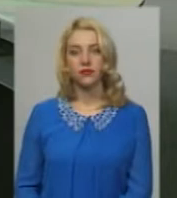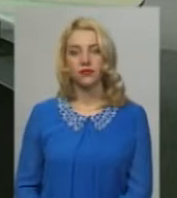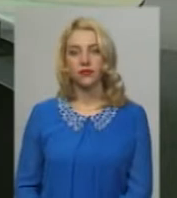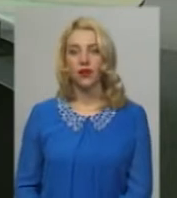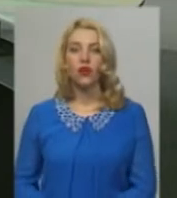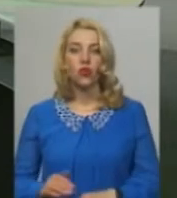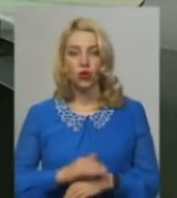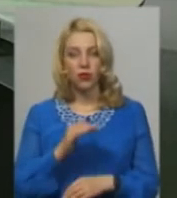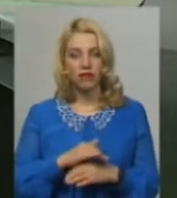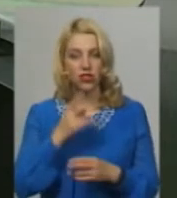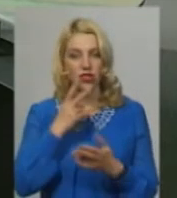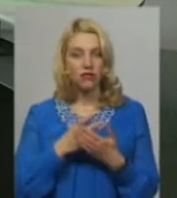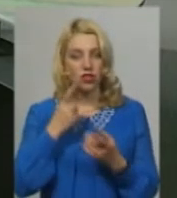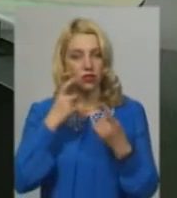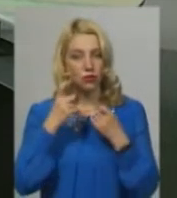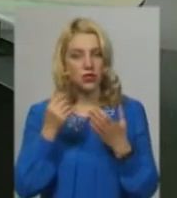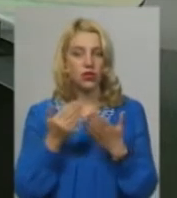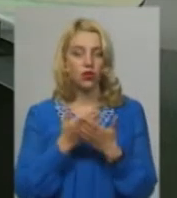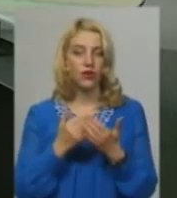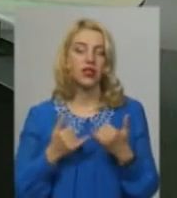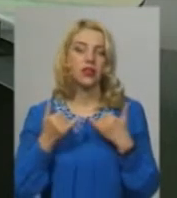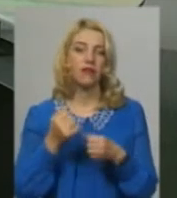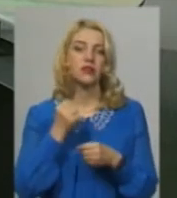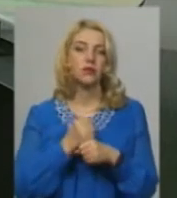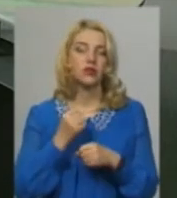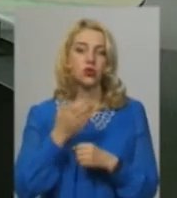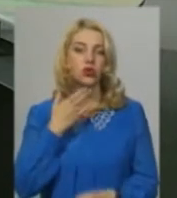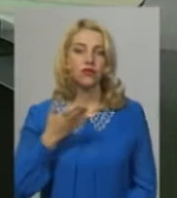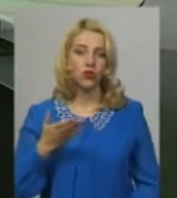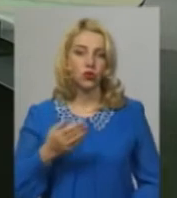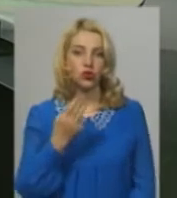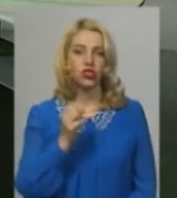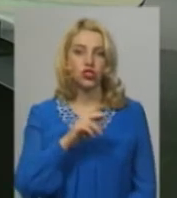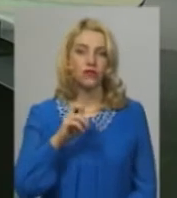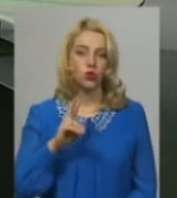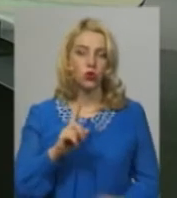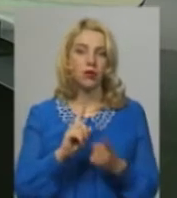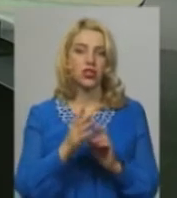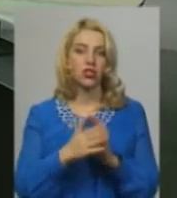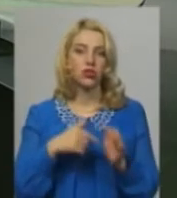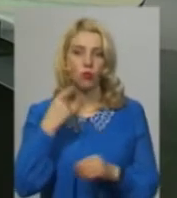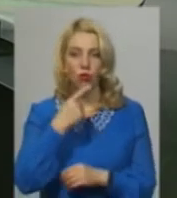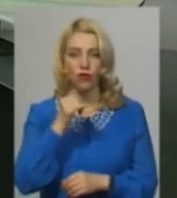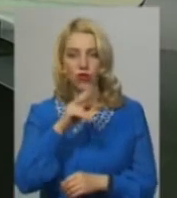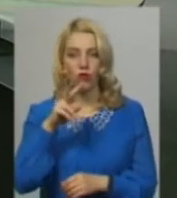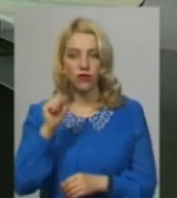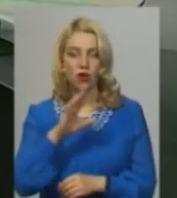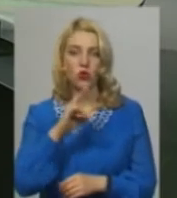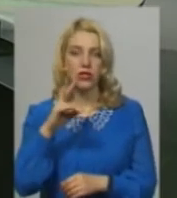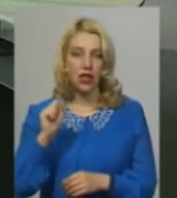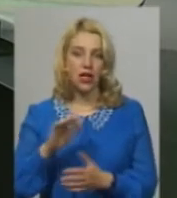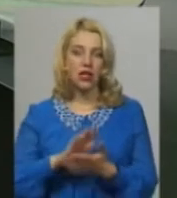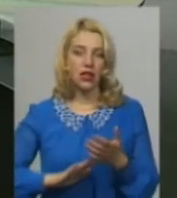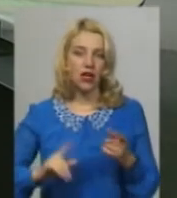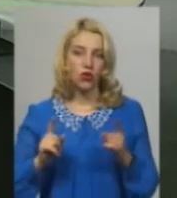Доброго вечора, ви дивитесь інформаційний випуск. студії для вас працює ведуча Катерина Шевчук, на жесту умову перекладає Оксана Фіновська.